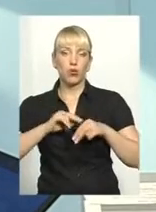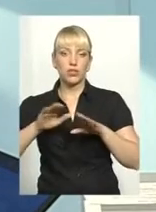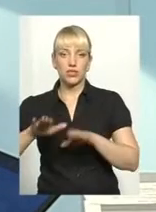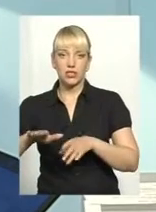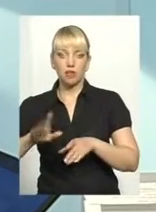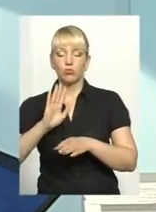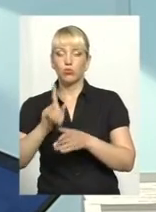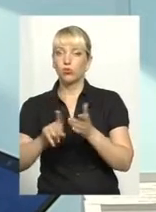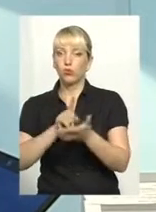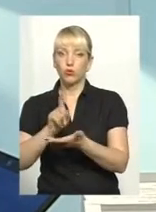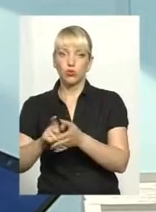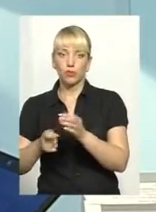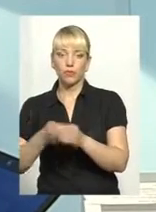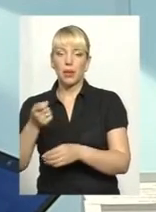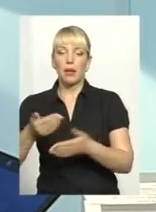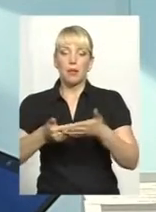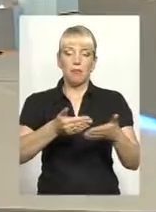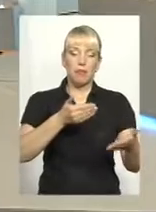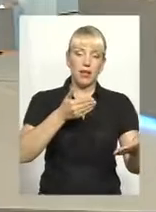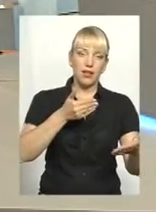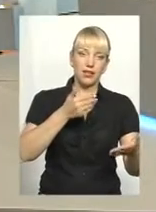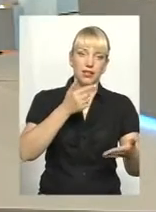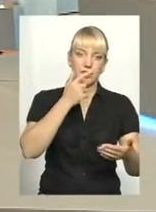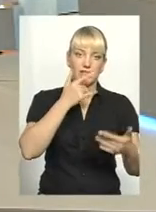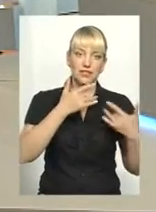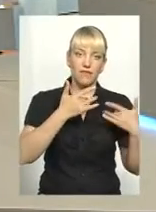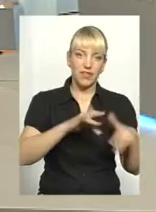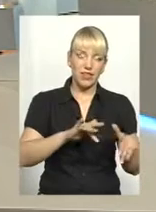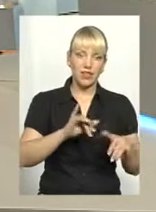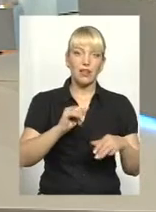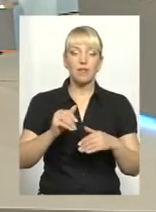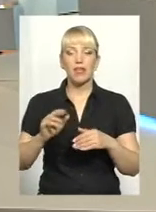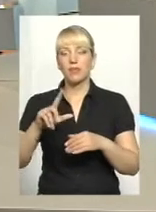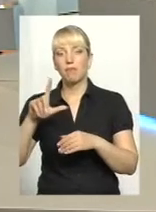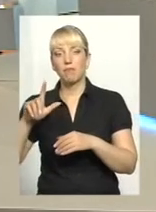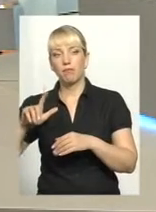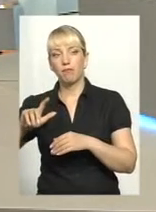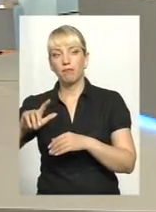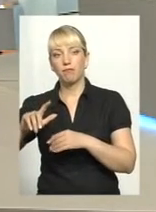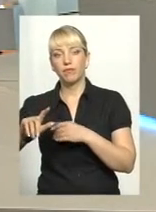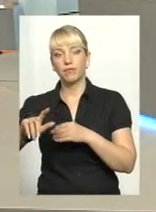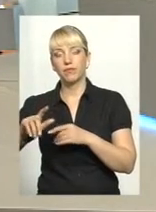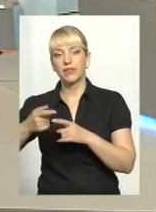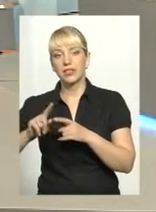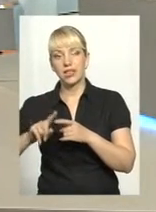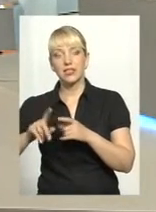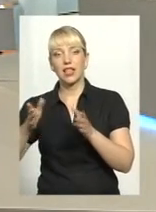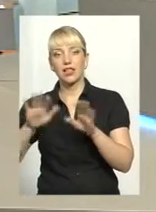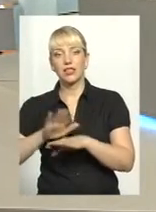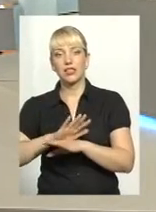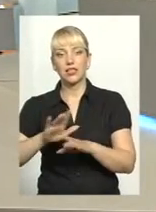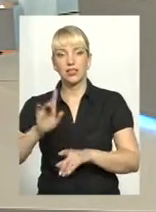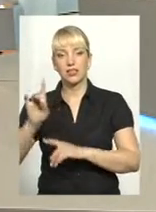перед звільненням і після звільнення на наступний рік за попередній період. Тобто, це залишається незмінним, воно